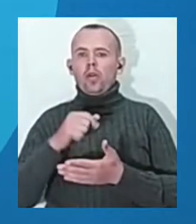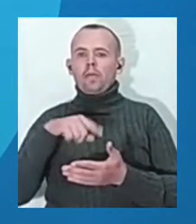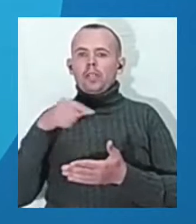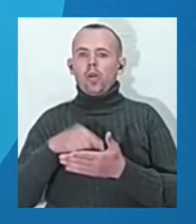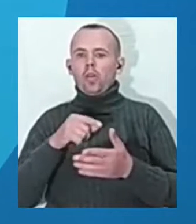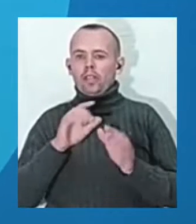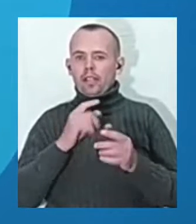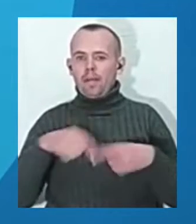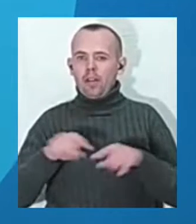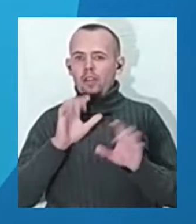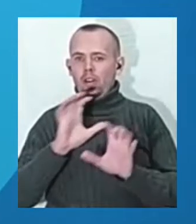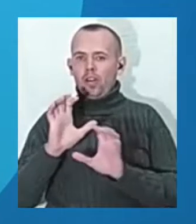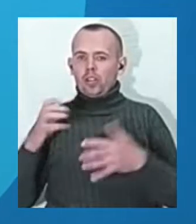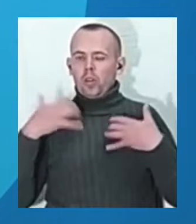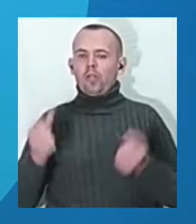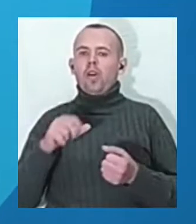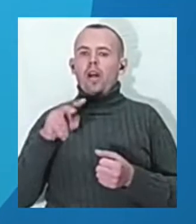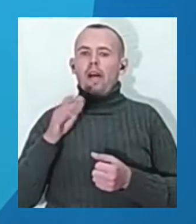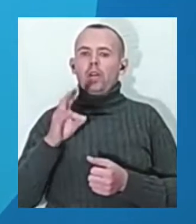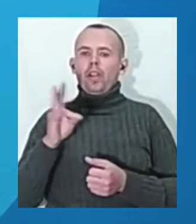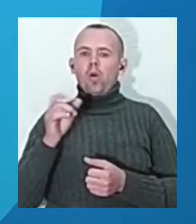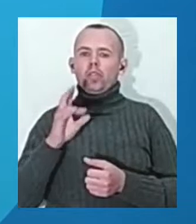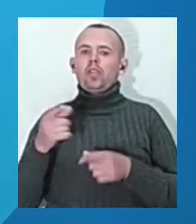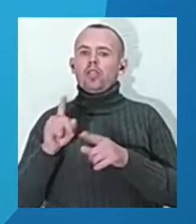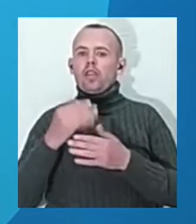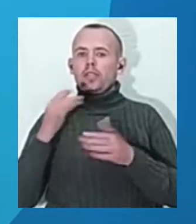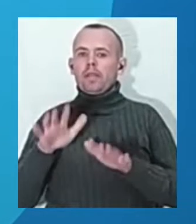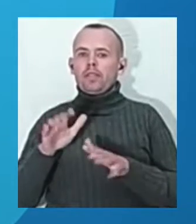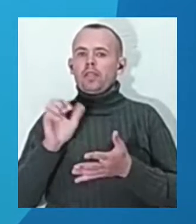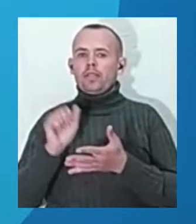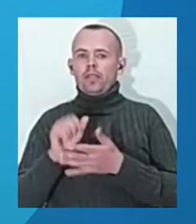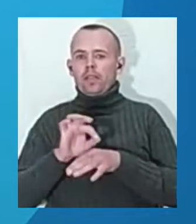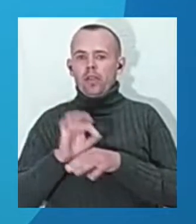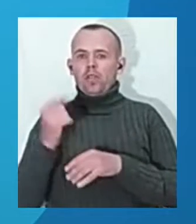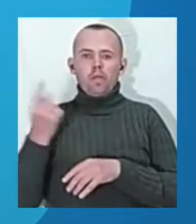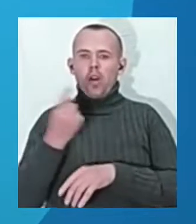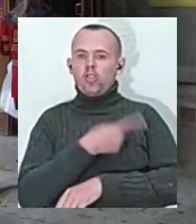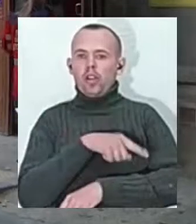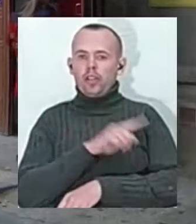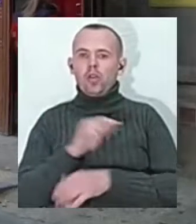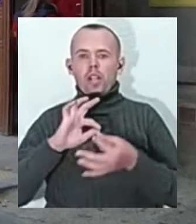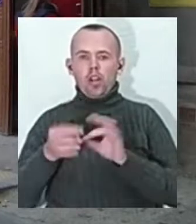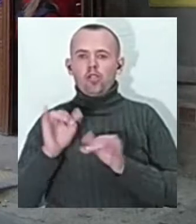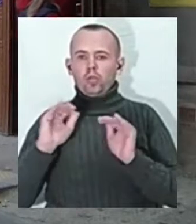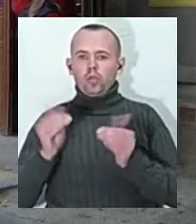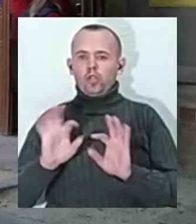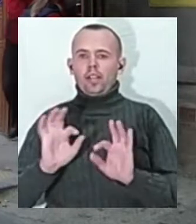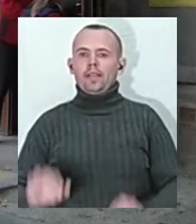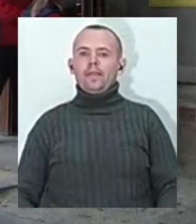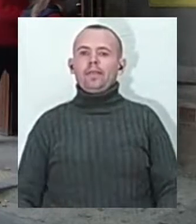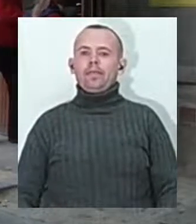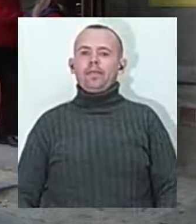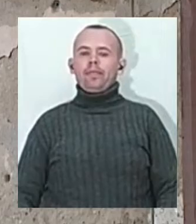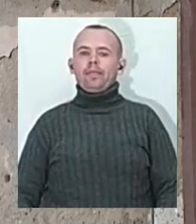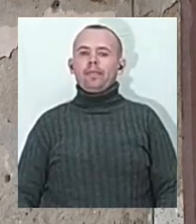Ливоннік Огосян. В день також останнє місце зайняв пацієнт у першій лікарні. Детальніше у сюжеті. О 16